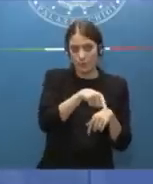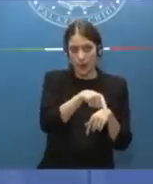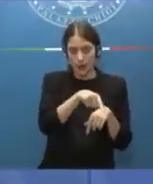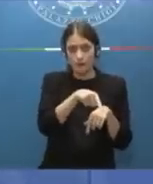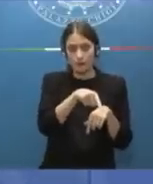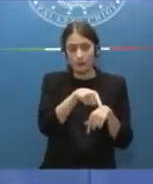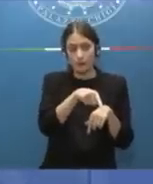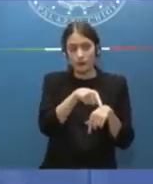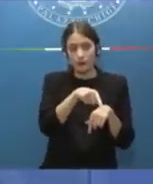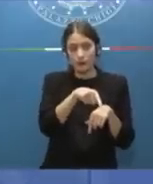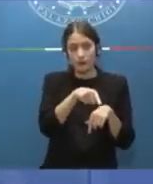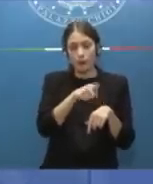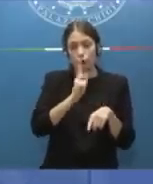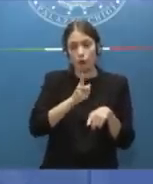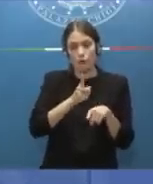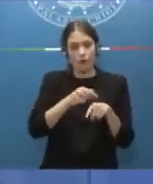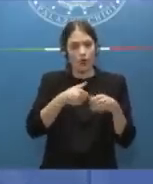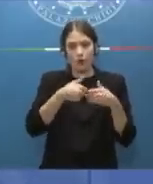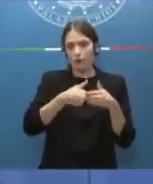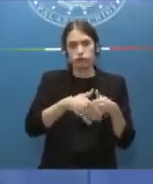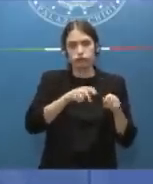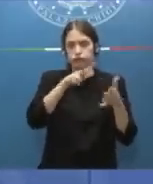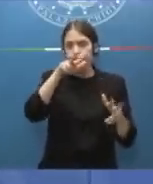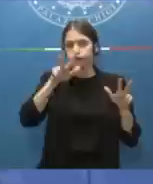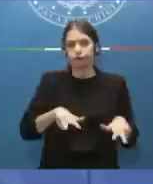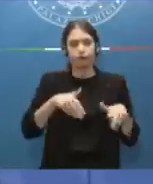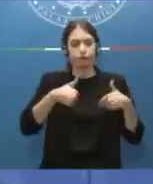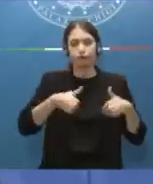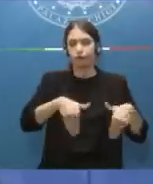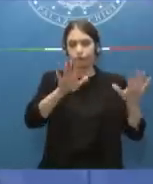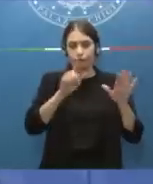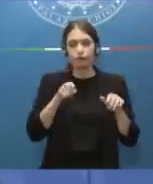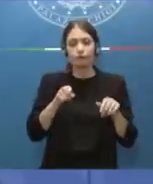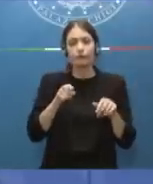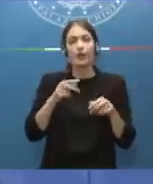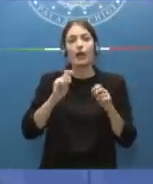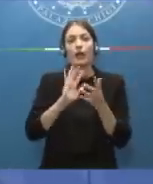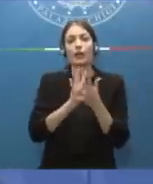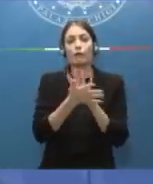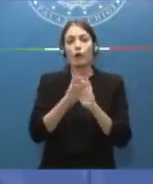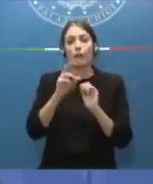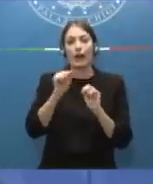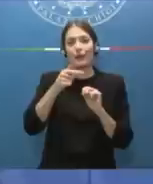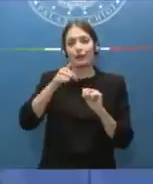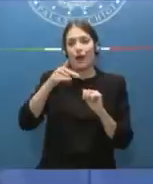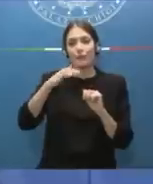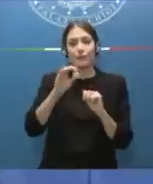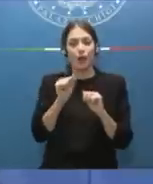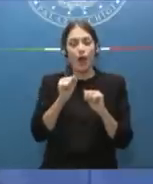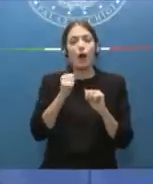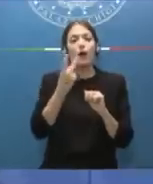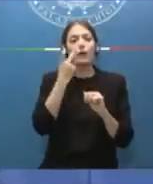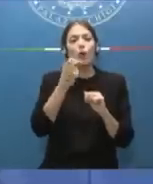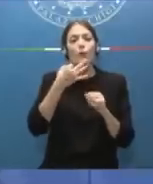sarebbe entrata in vigore la riforma Cartabia per la parte che riguarda il processo penale,